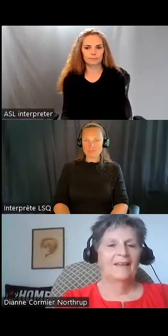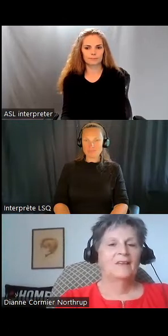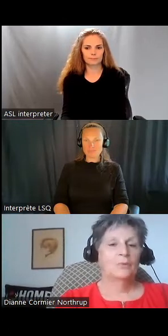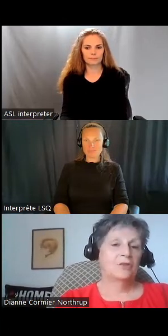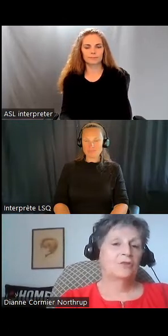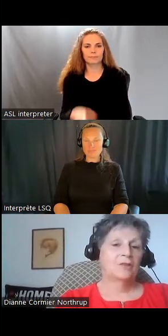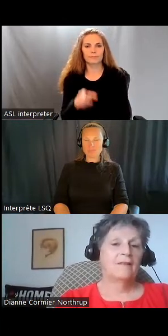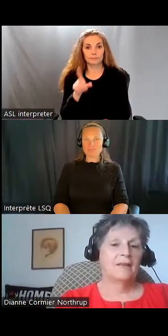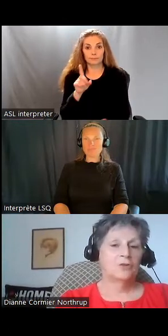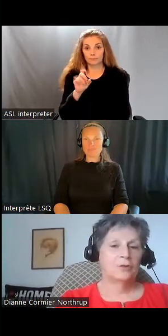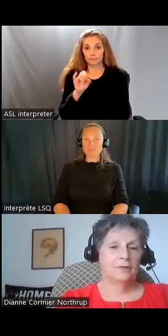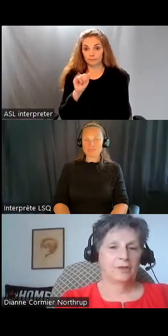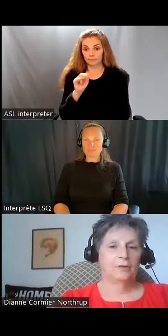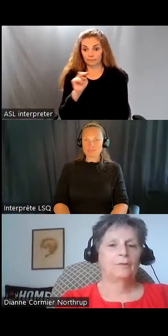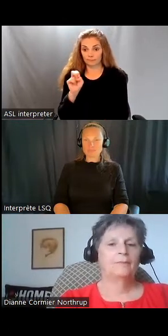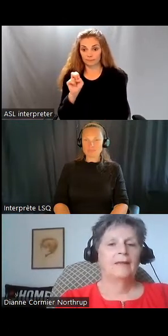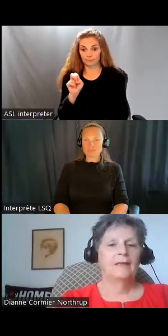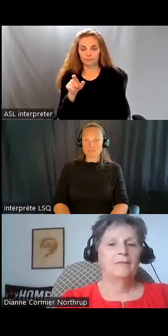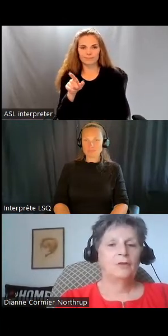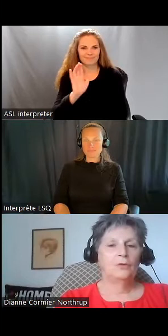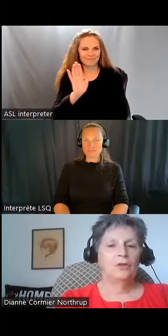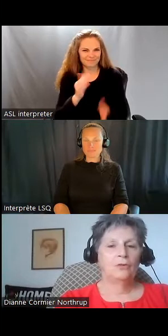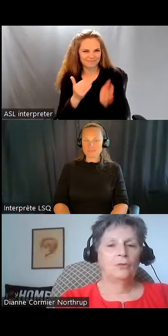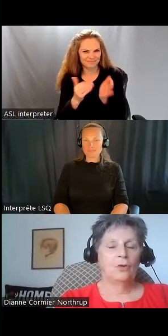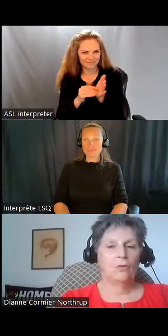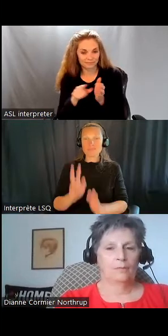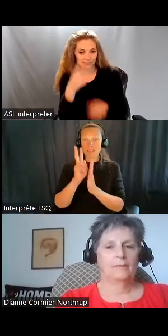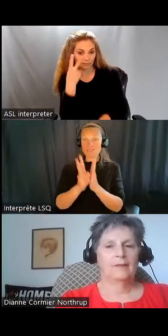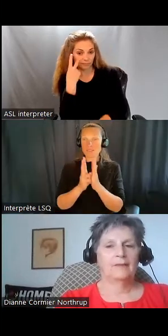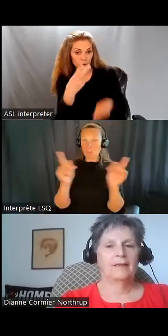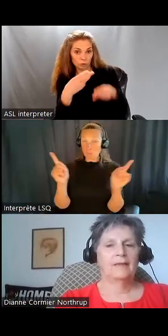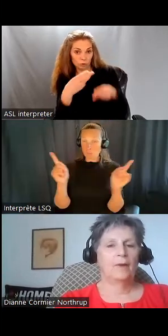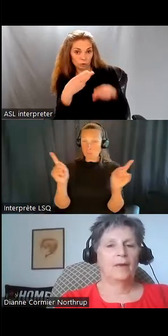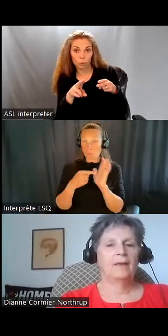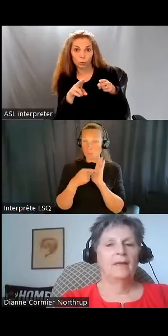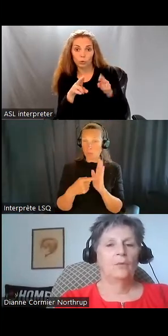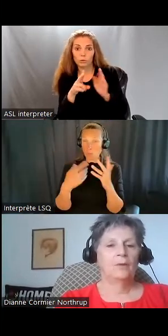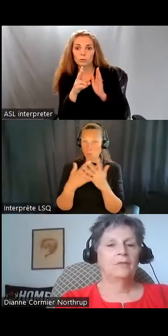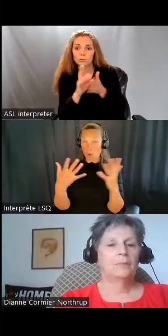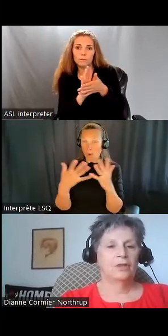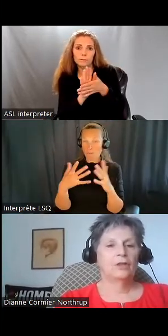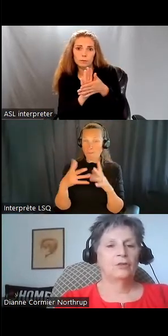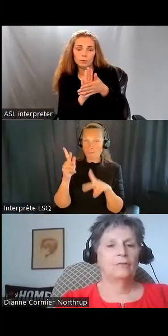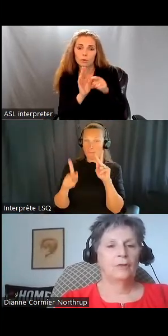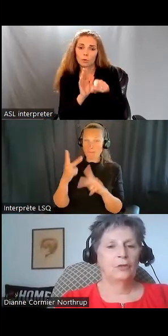Je suis de retour. Comme vous l'avez vu dans cette courte vidéo, même être propriétaire,